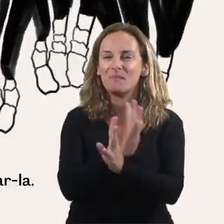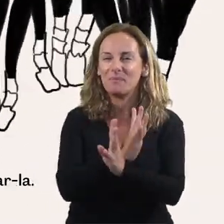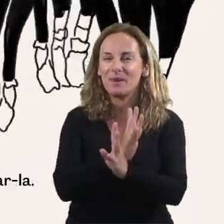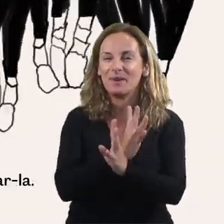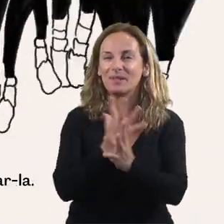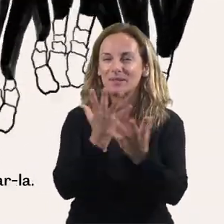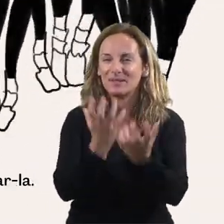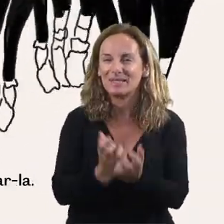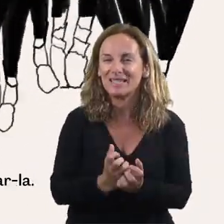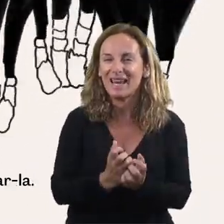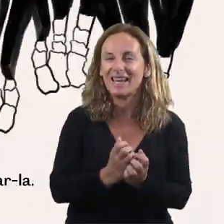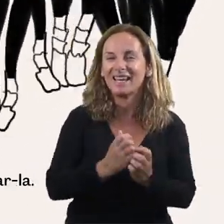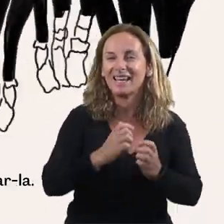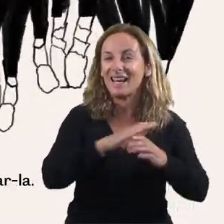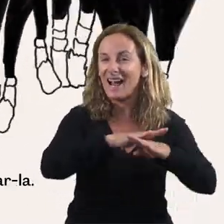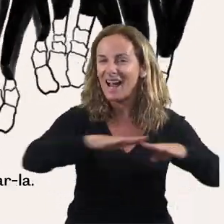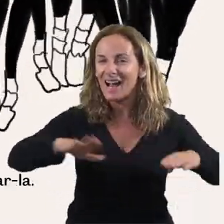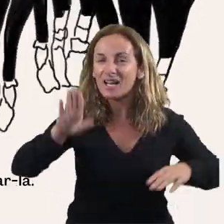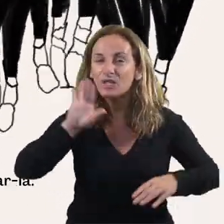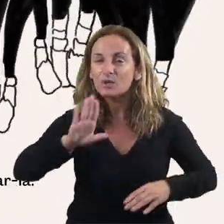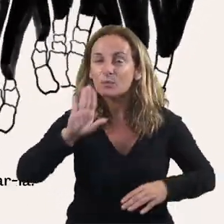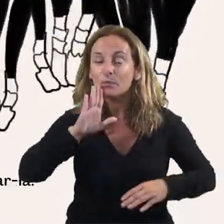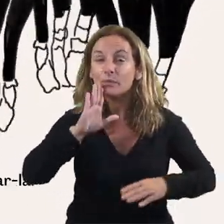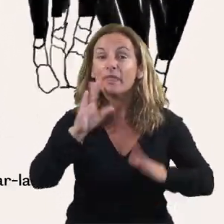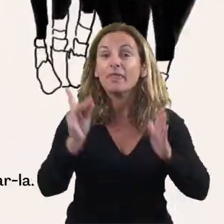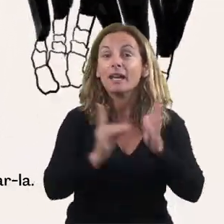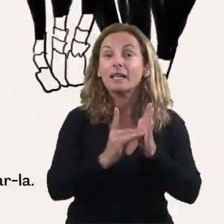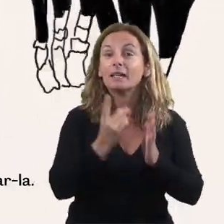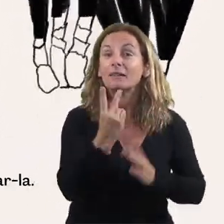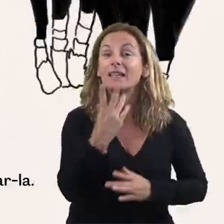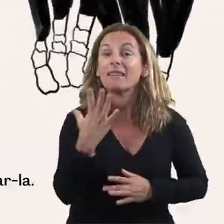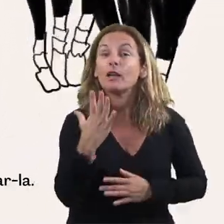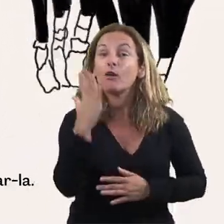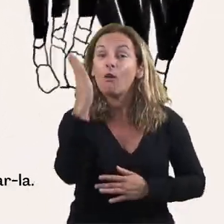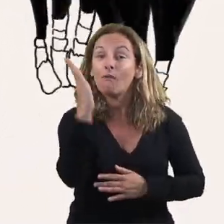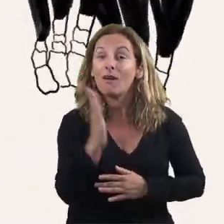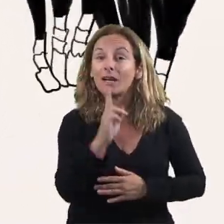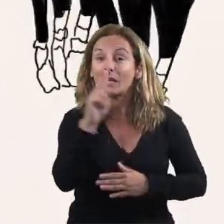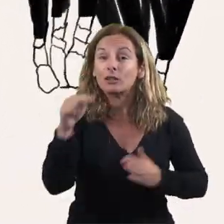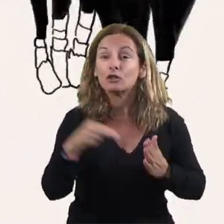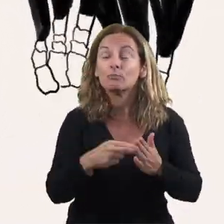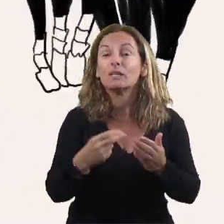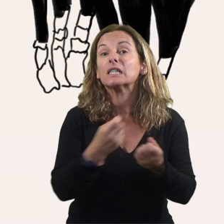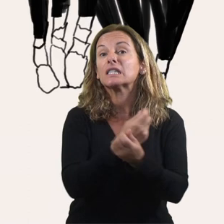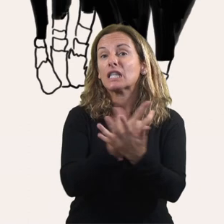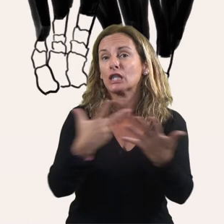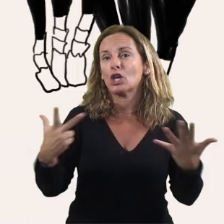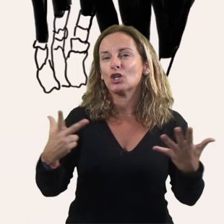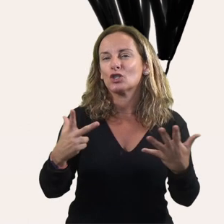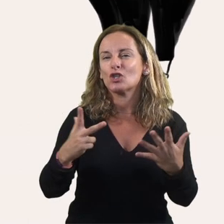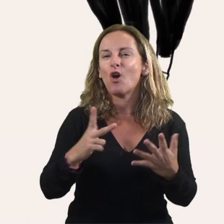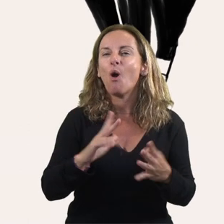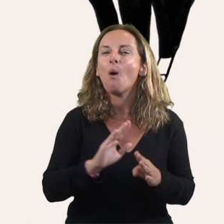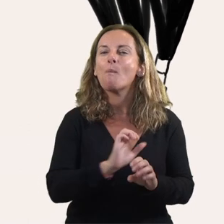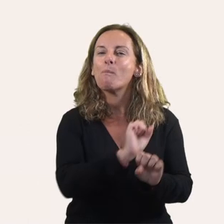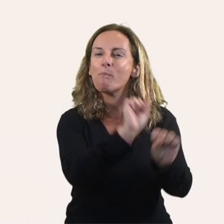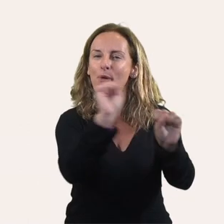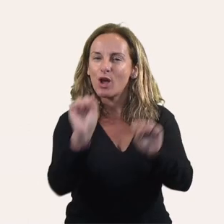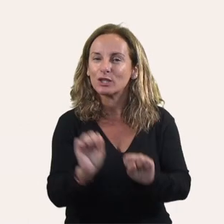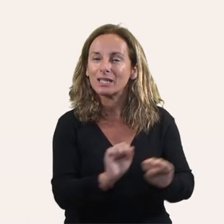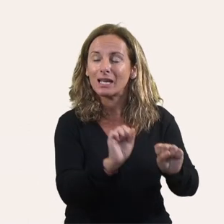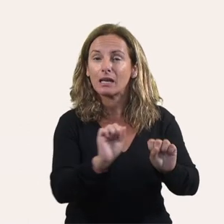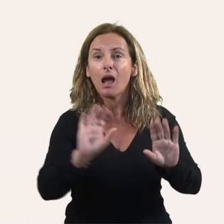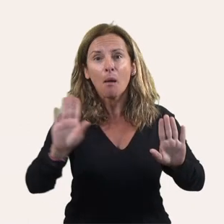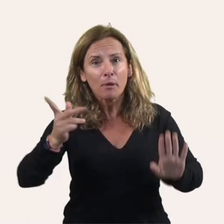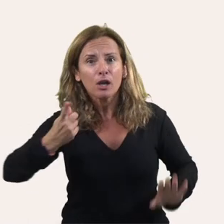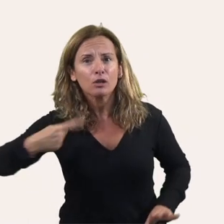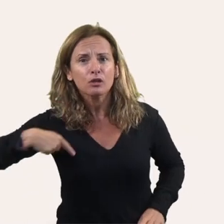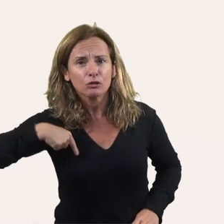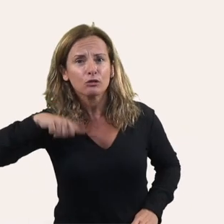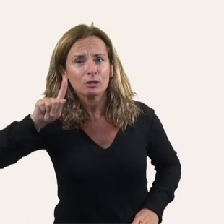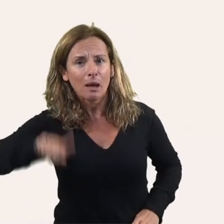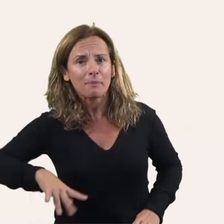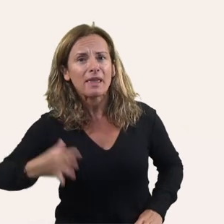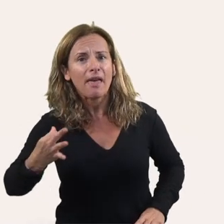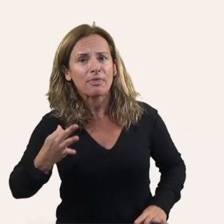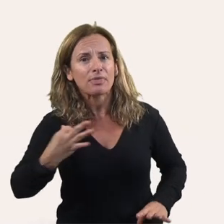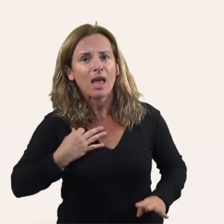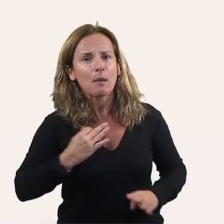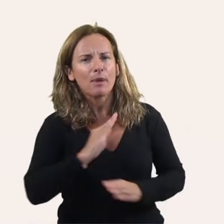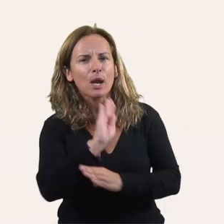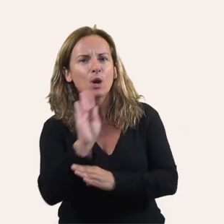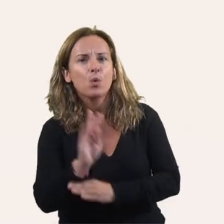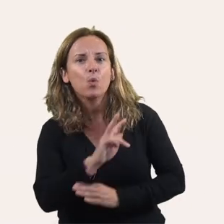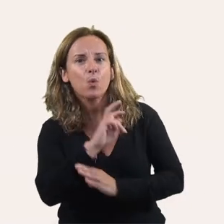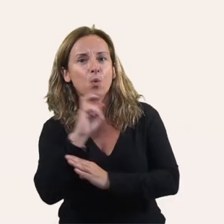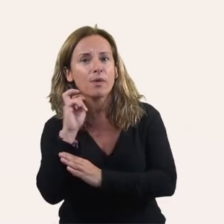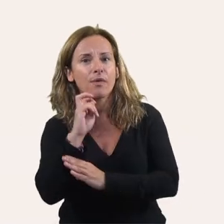Ara, però, cal aprendre a respectar-la i a cuidar-la. Reivindica-la com una part essencial de la nostra forma de vida.